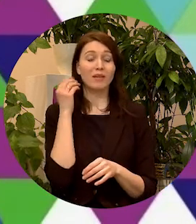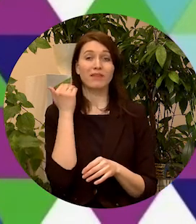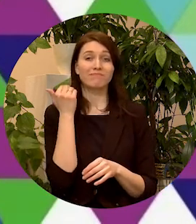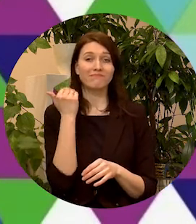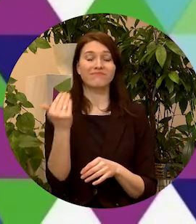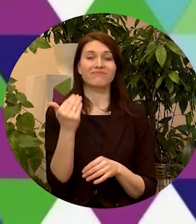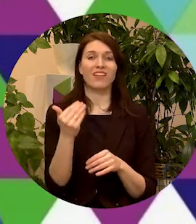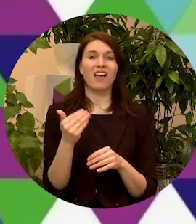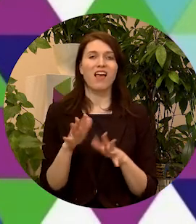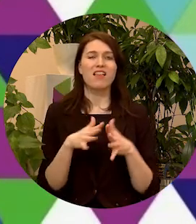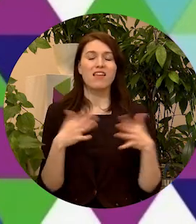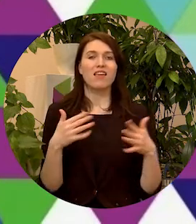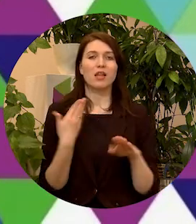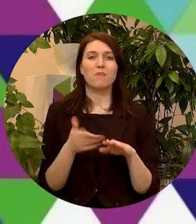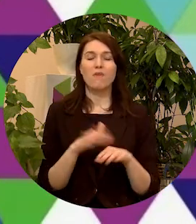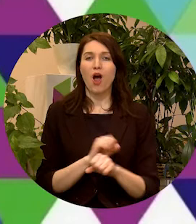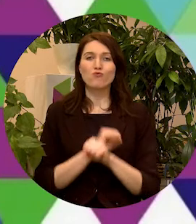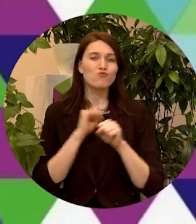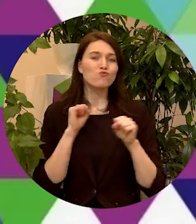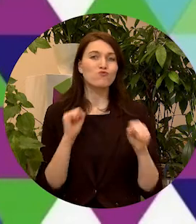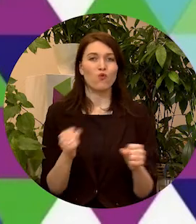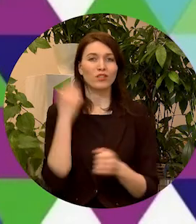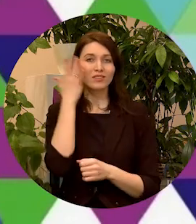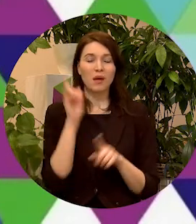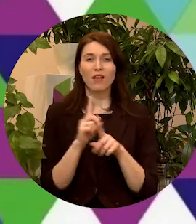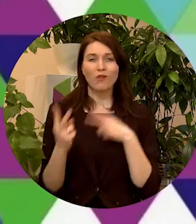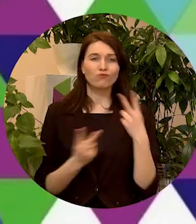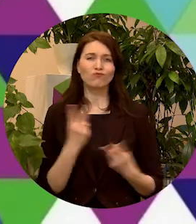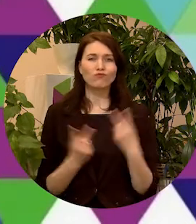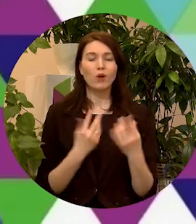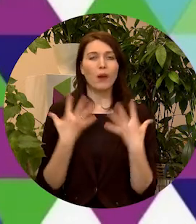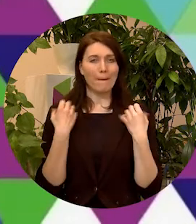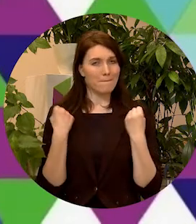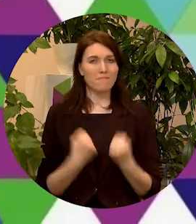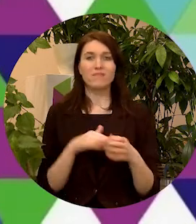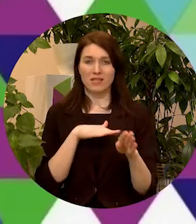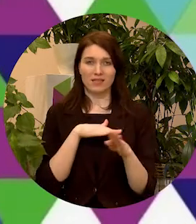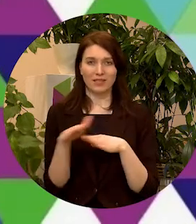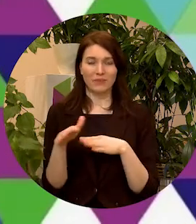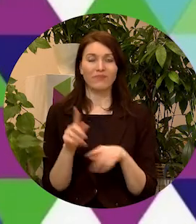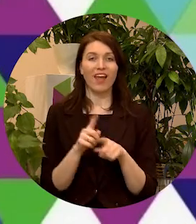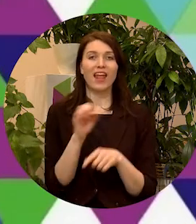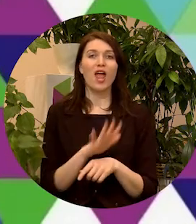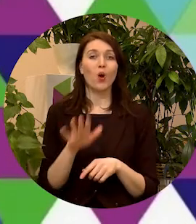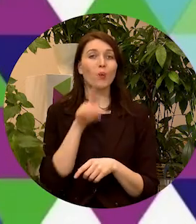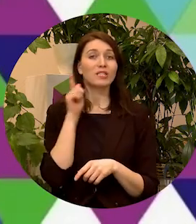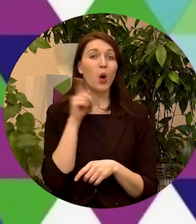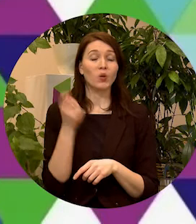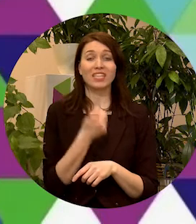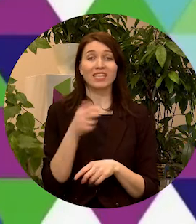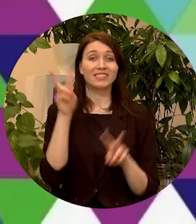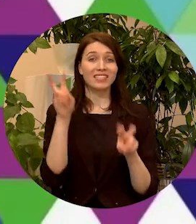lieli, pat pārdroši sapņi, un arī daudz enerģijas un apņēmības tos īstenot. Un Eiropas jaunatnes gads būtu